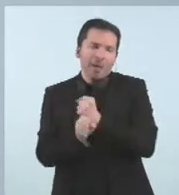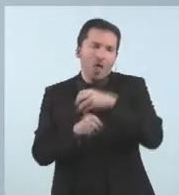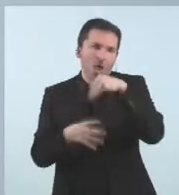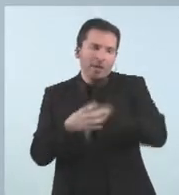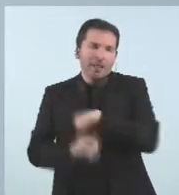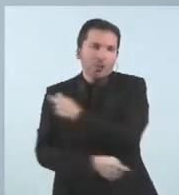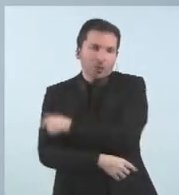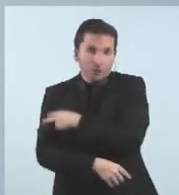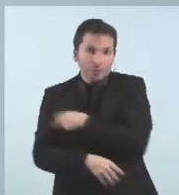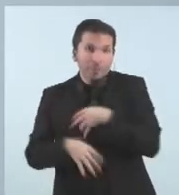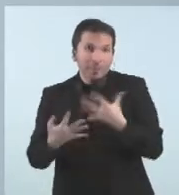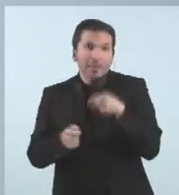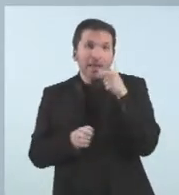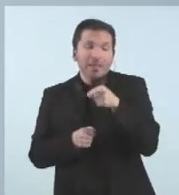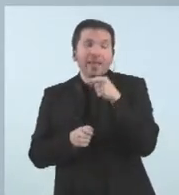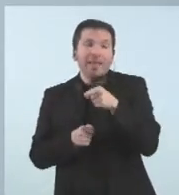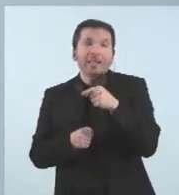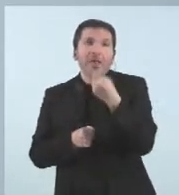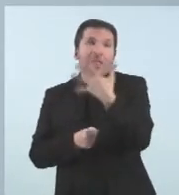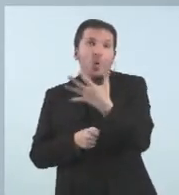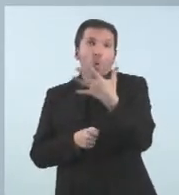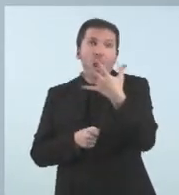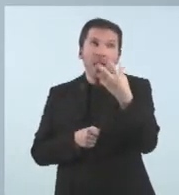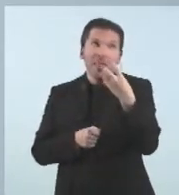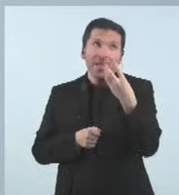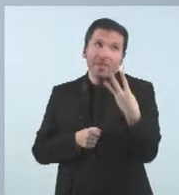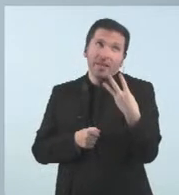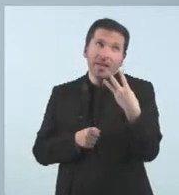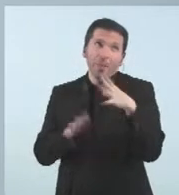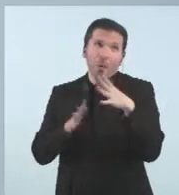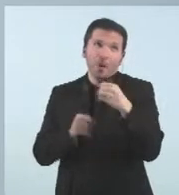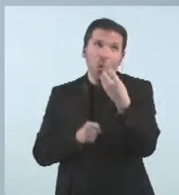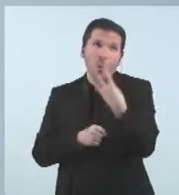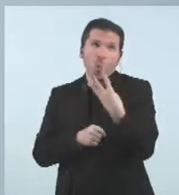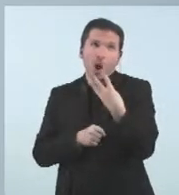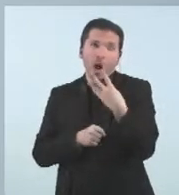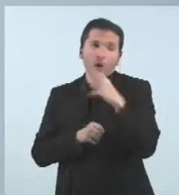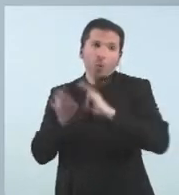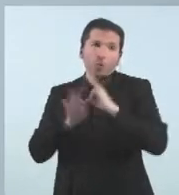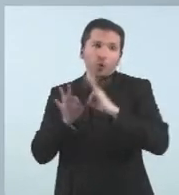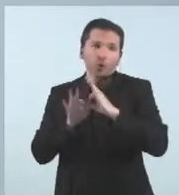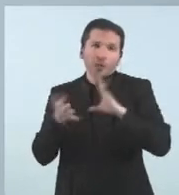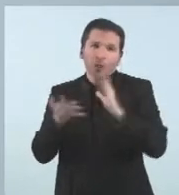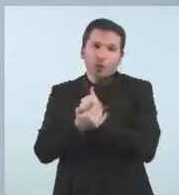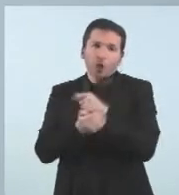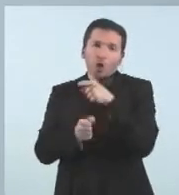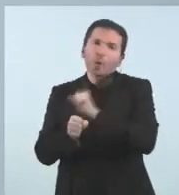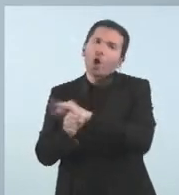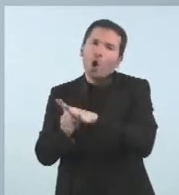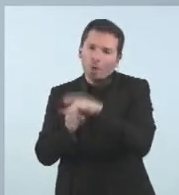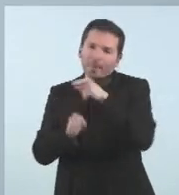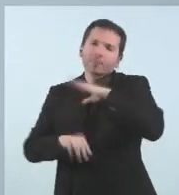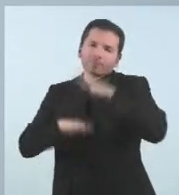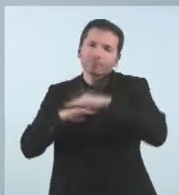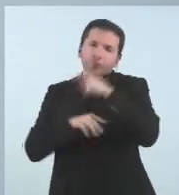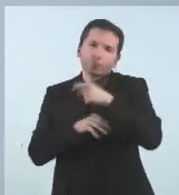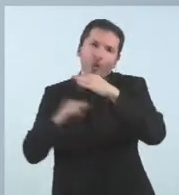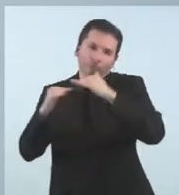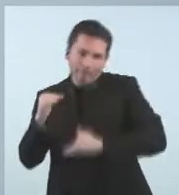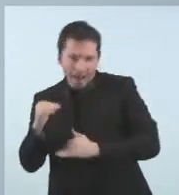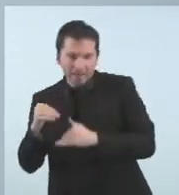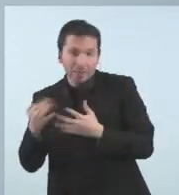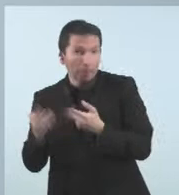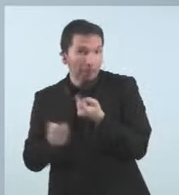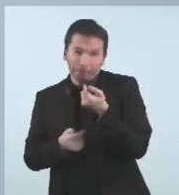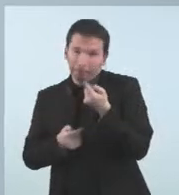53, no totes són Covid, òbviament, 53, que és un 4%, són per Covid, el que és una xifra baixa perquè és inferior